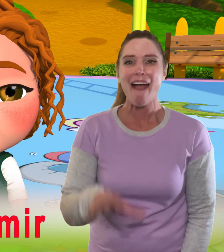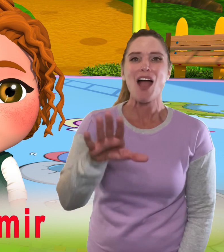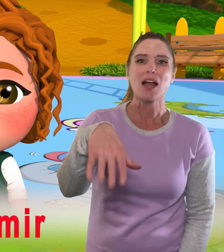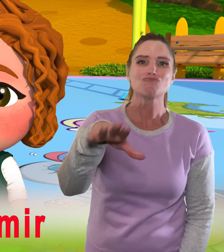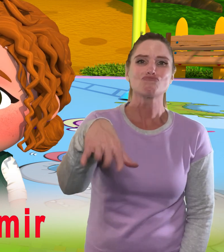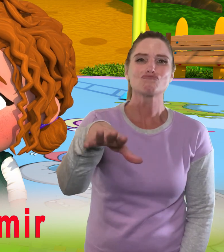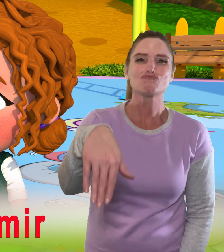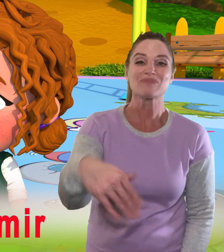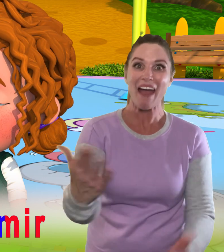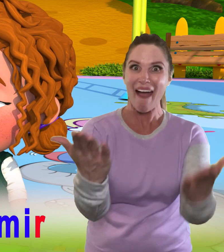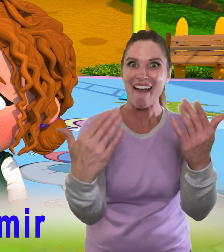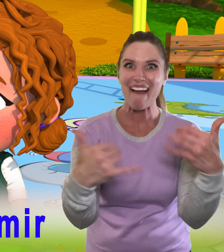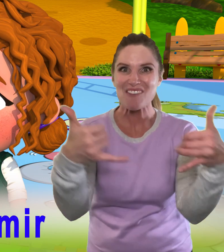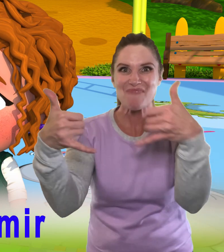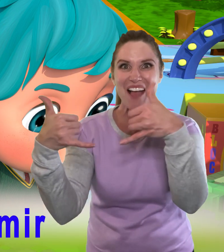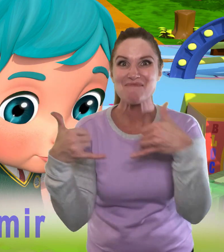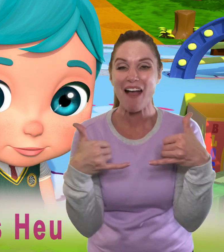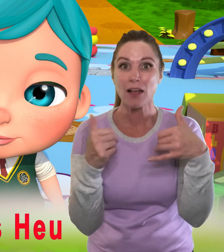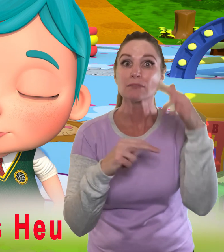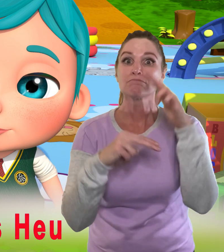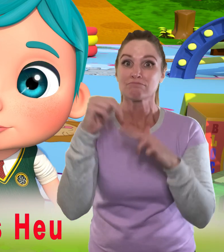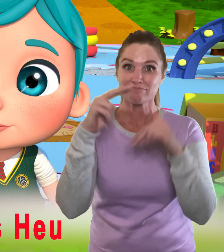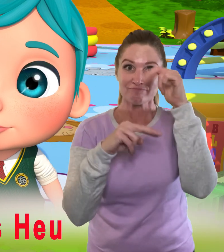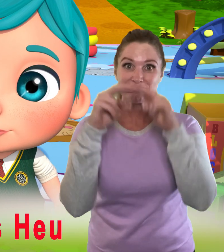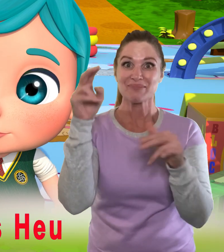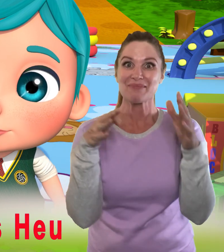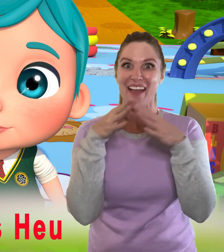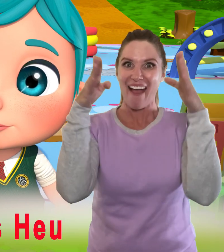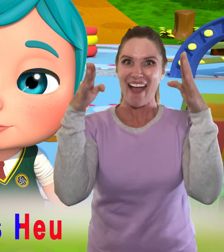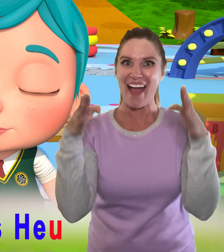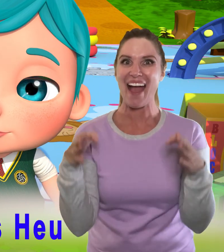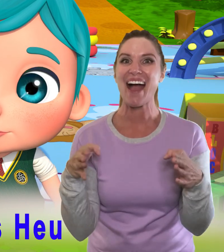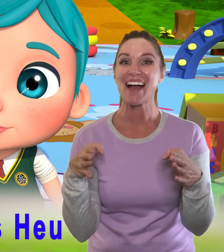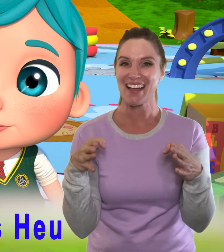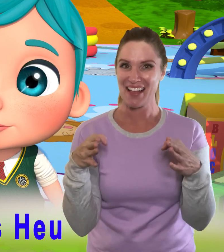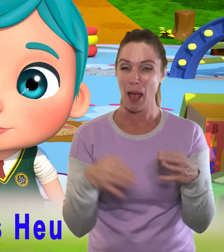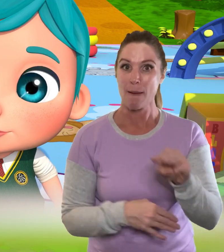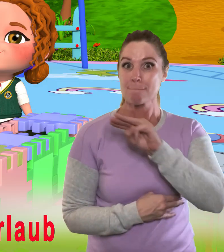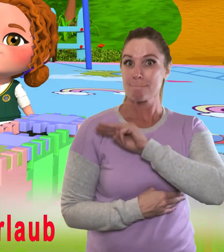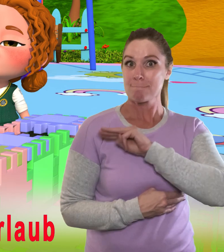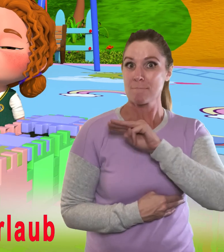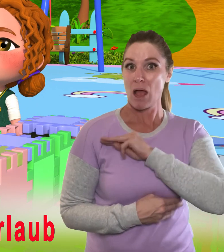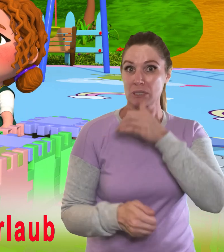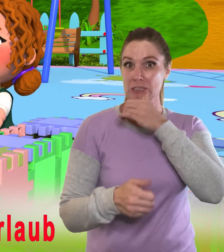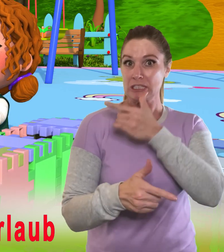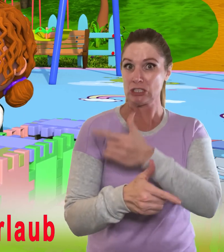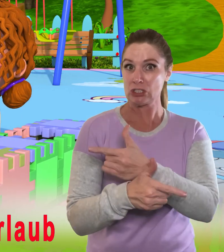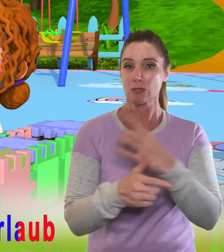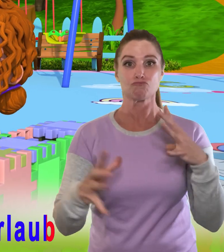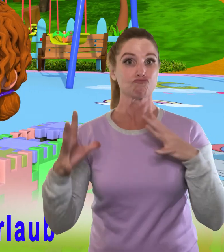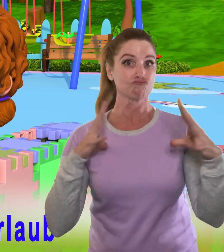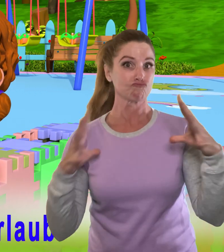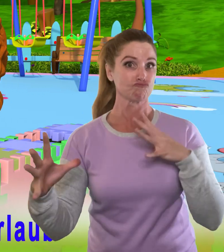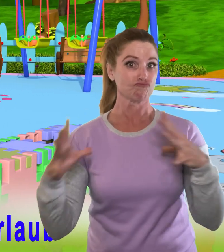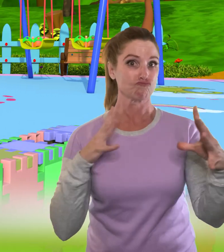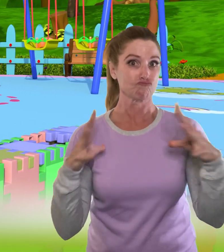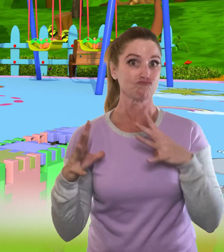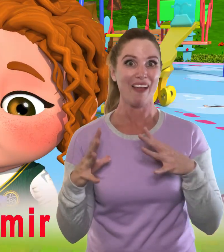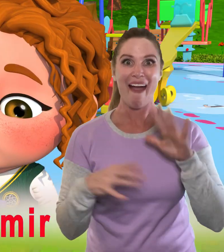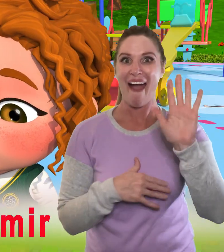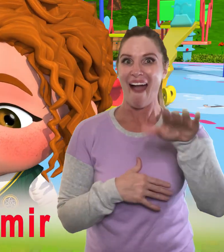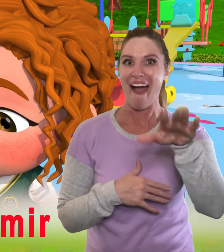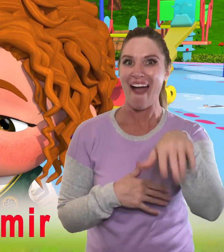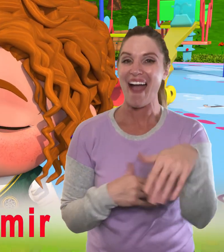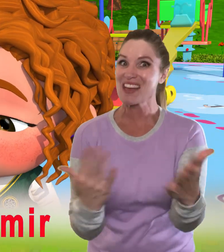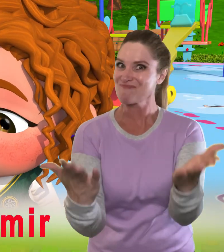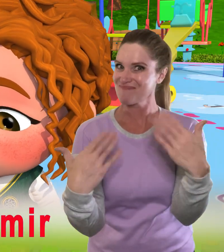Hey, hey, hey, spiel mit mir Bauen wir ein Haus aus Heu Marys Schwester ist auf Urlaub